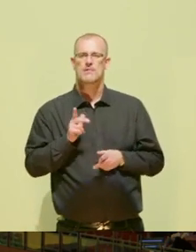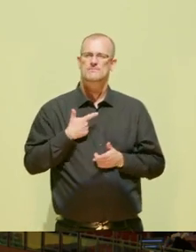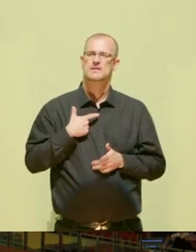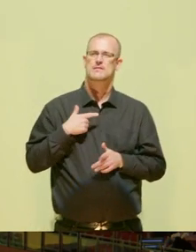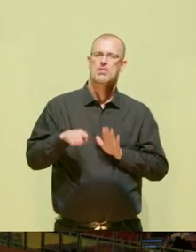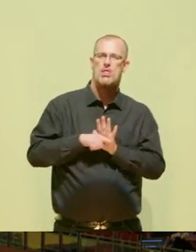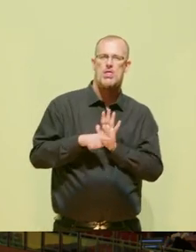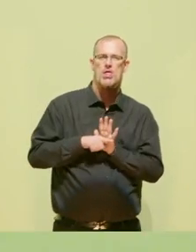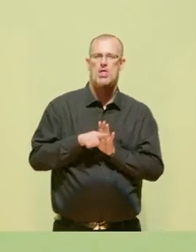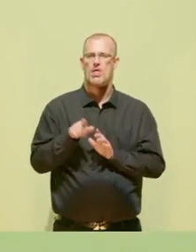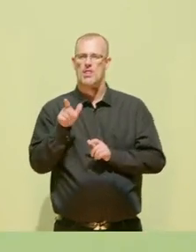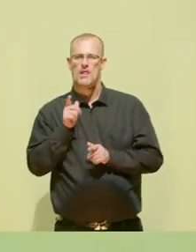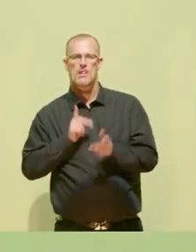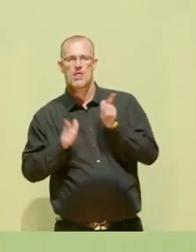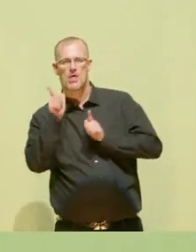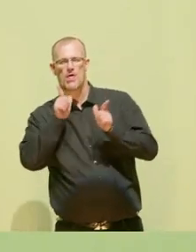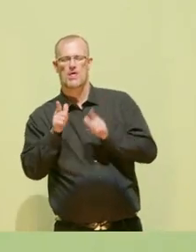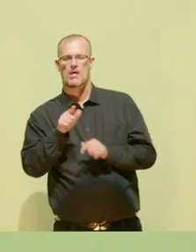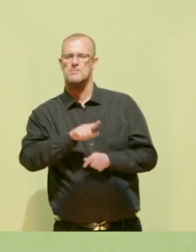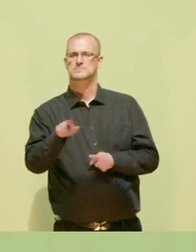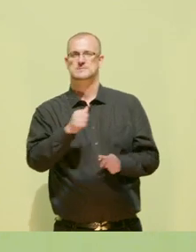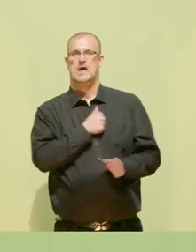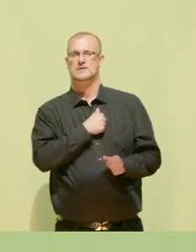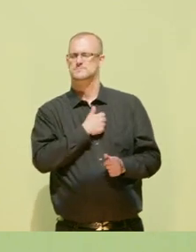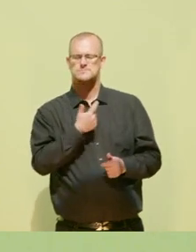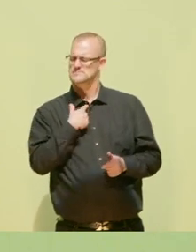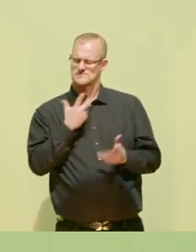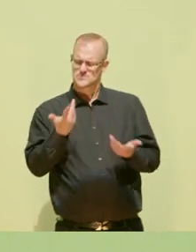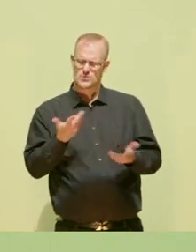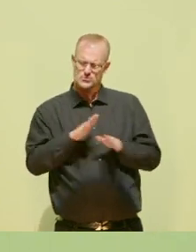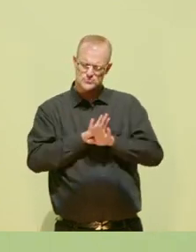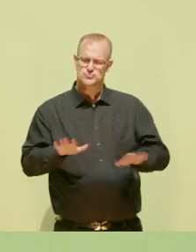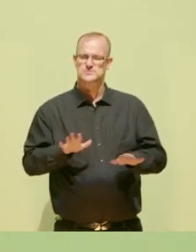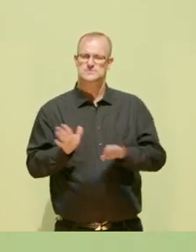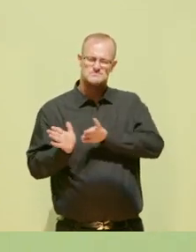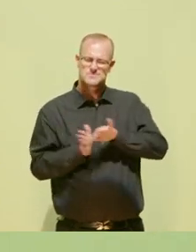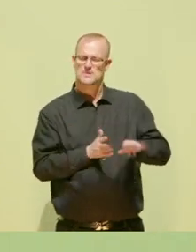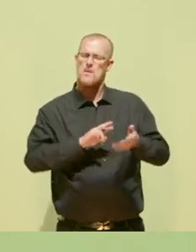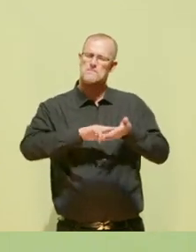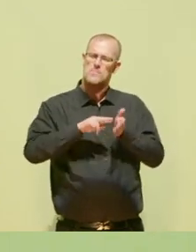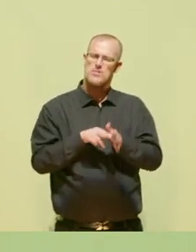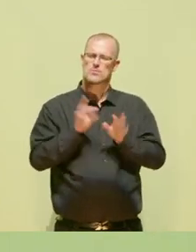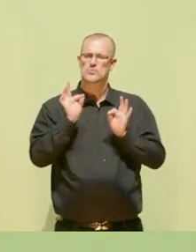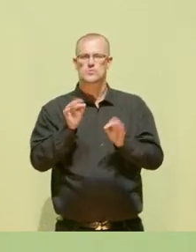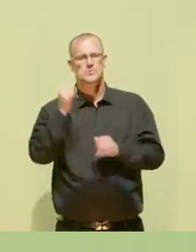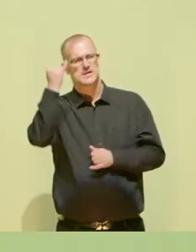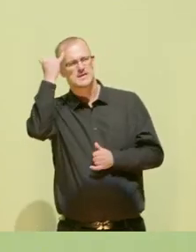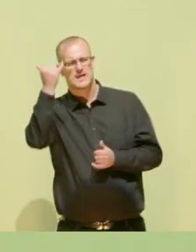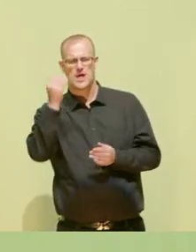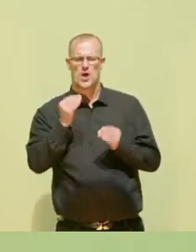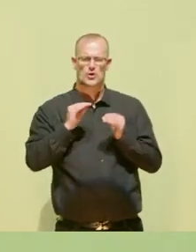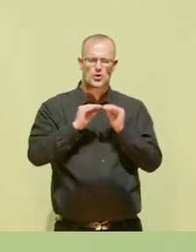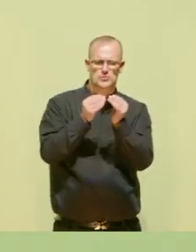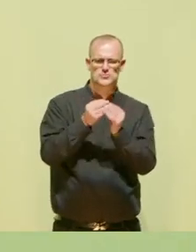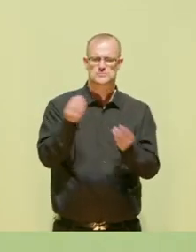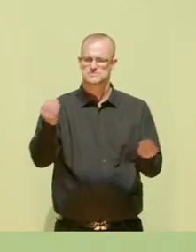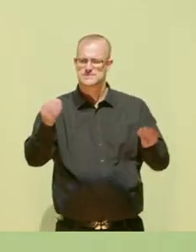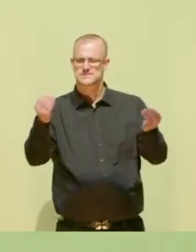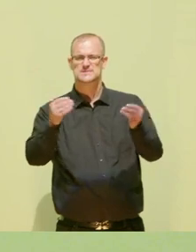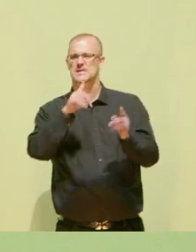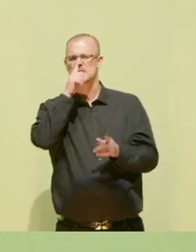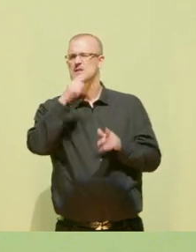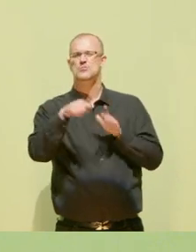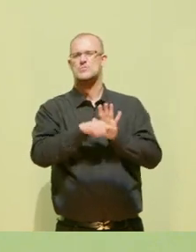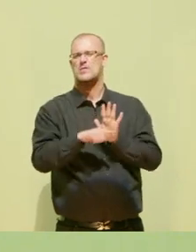Schluss mit dieser Kampagne gegen die Wärmewende. Politik muss konstruktiv sein und nicht destruktiv.